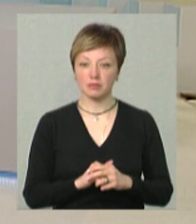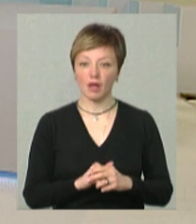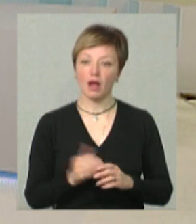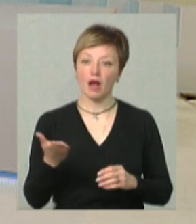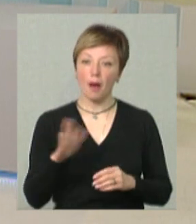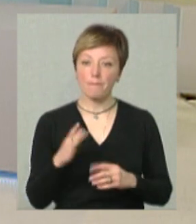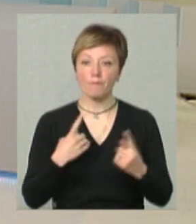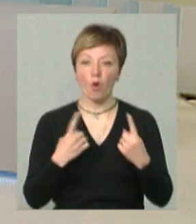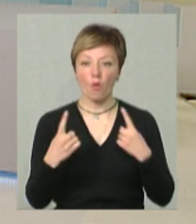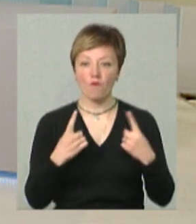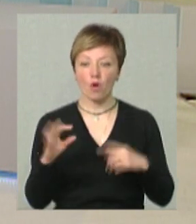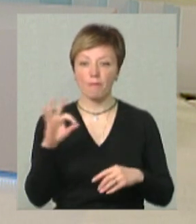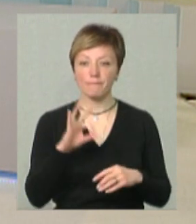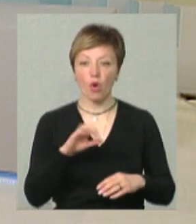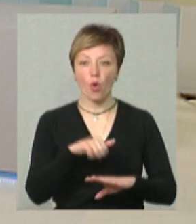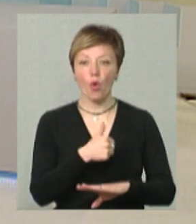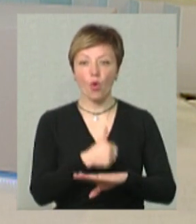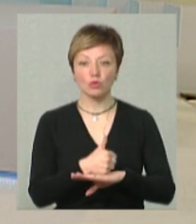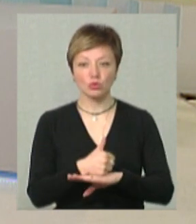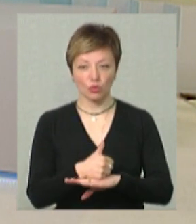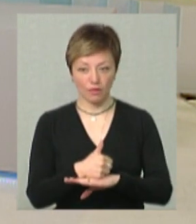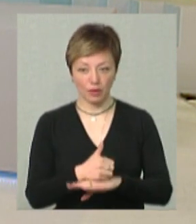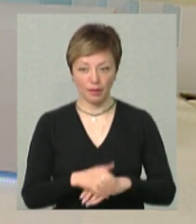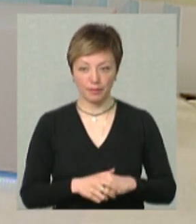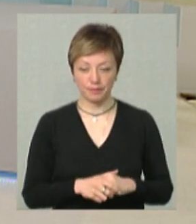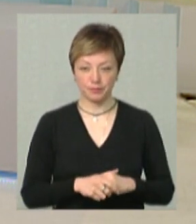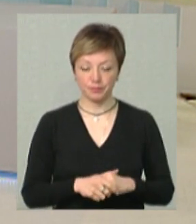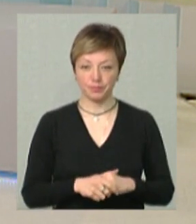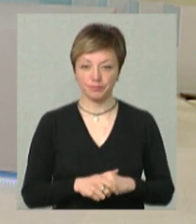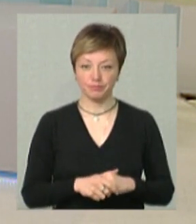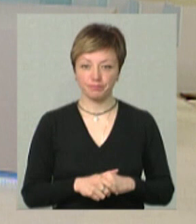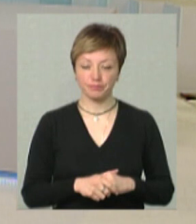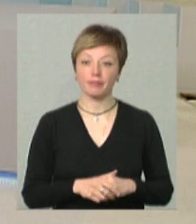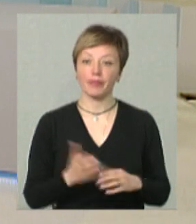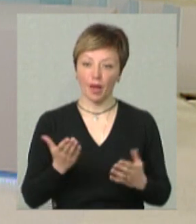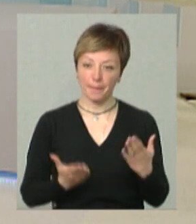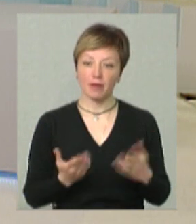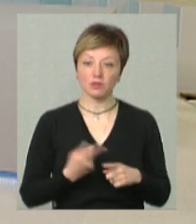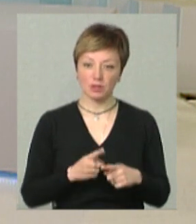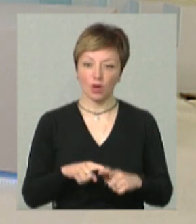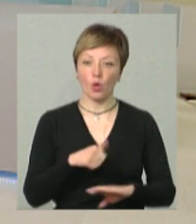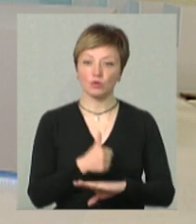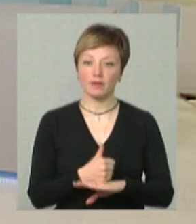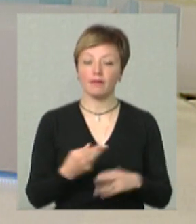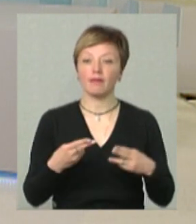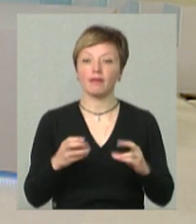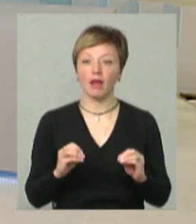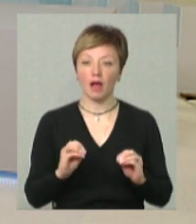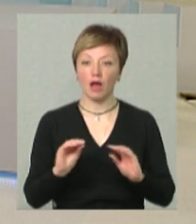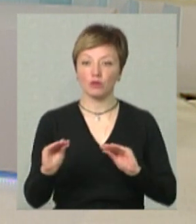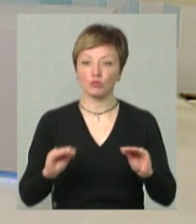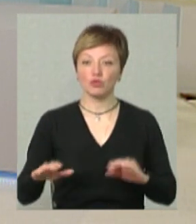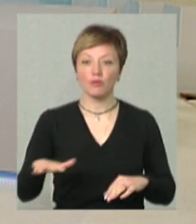Поговоримо про основне, напевно, основне, де розмічуватись